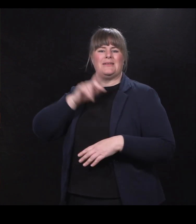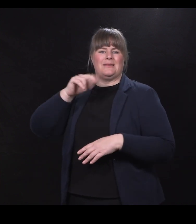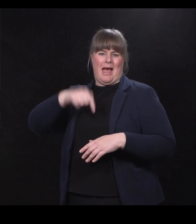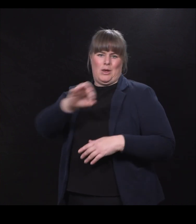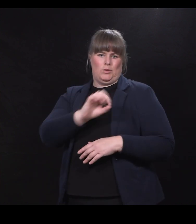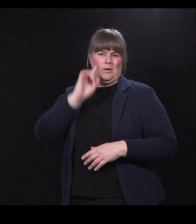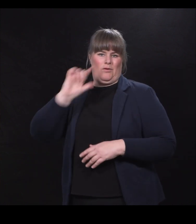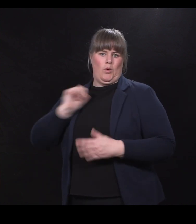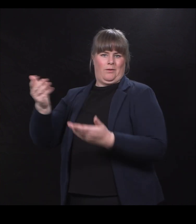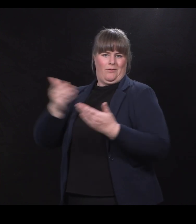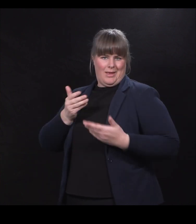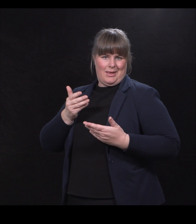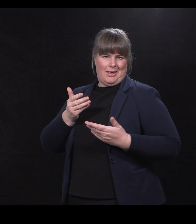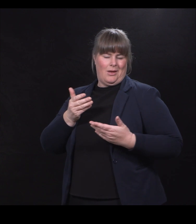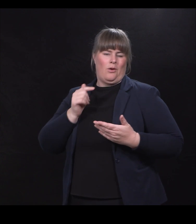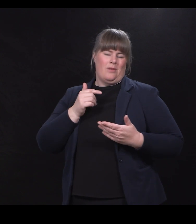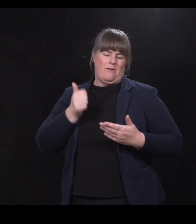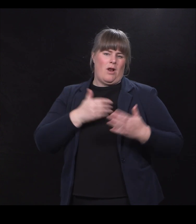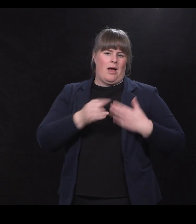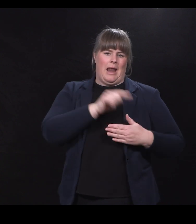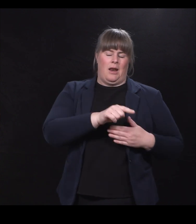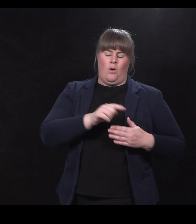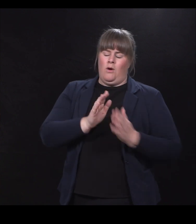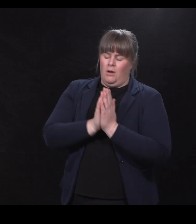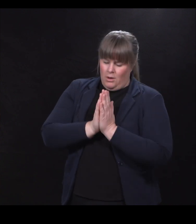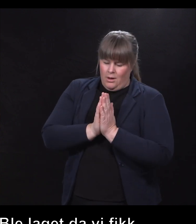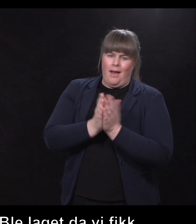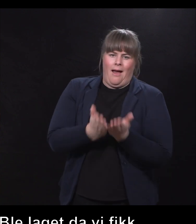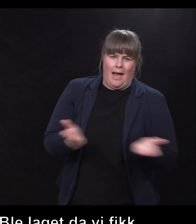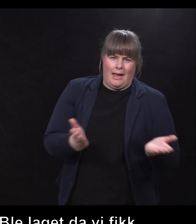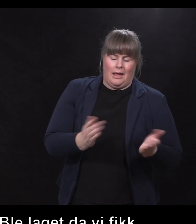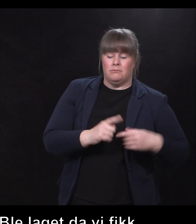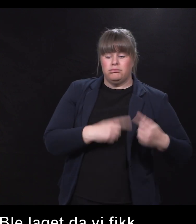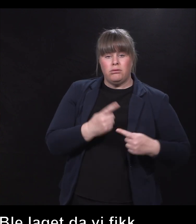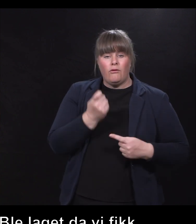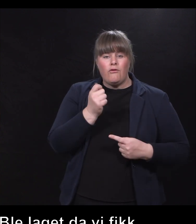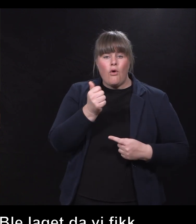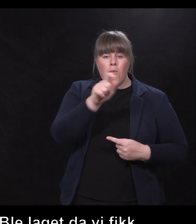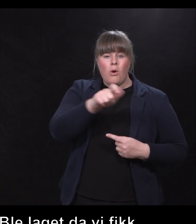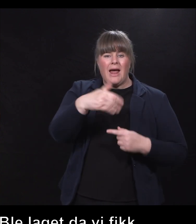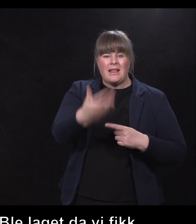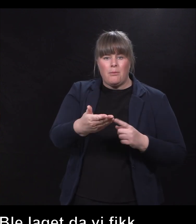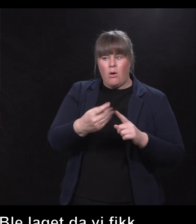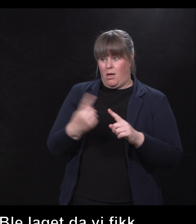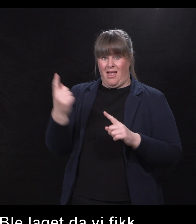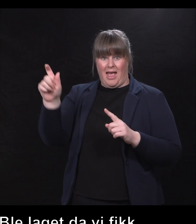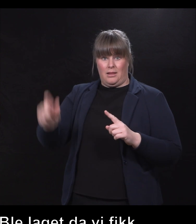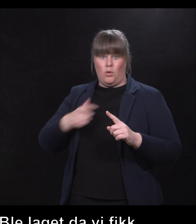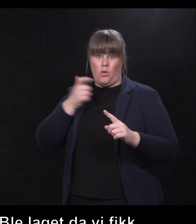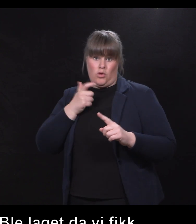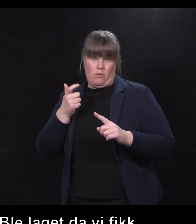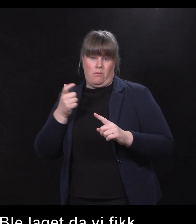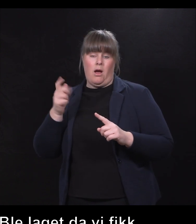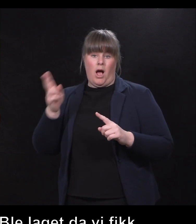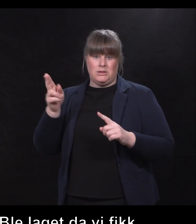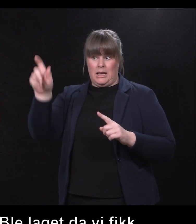følte veldig stor ære rundt. Bare noen måneder etterpå så ble en av de ungdommene som har vært med mest i Livflaga Hasnain,